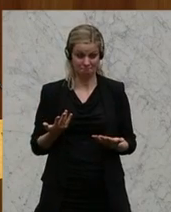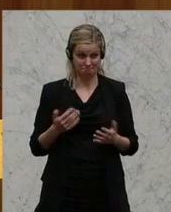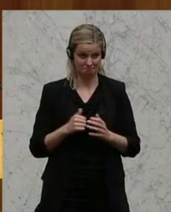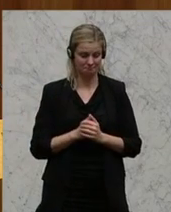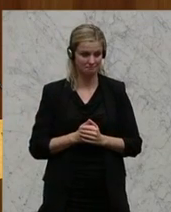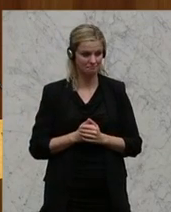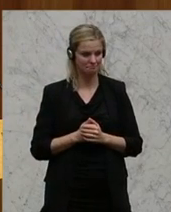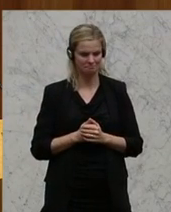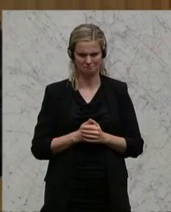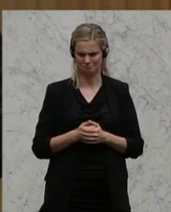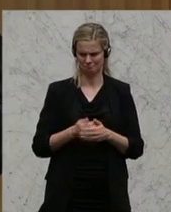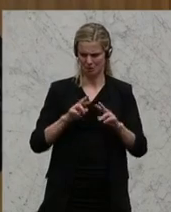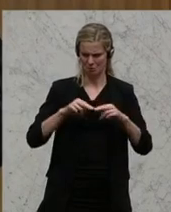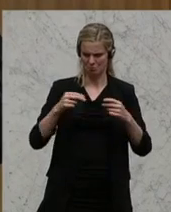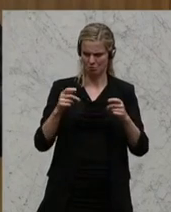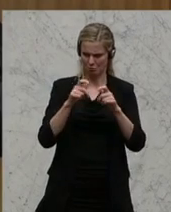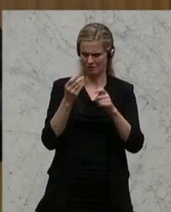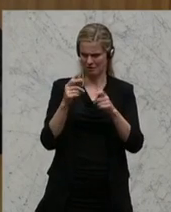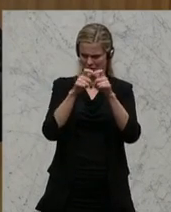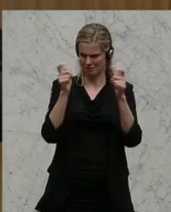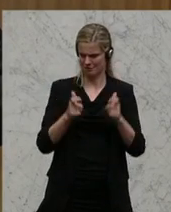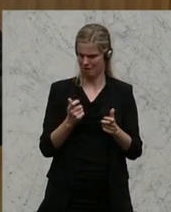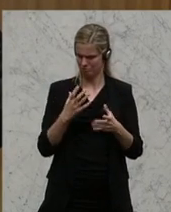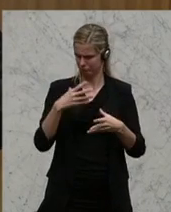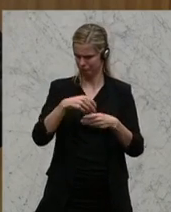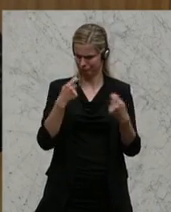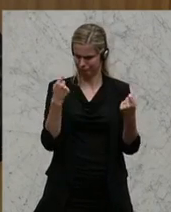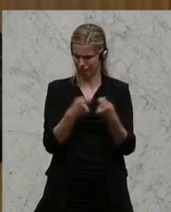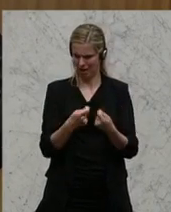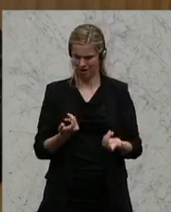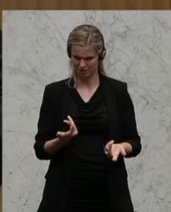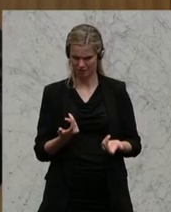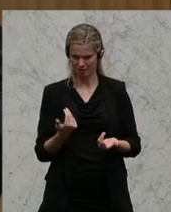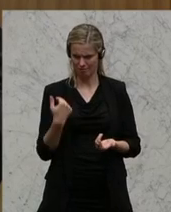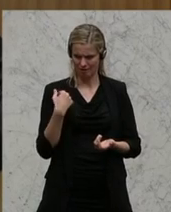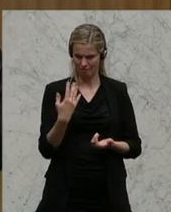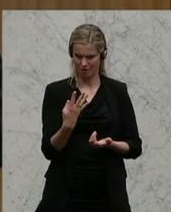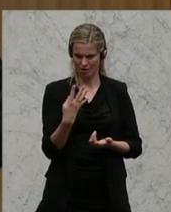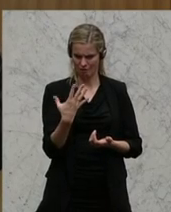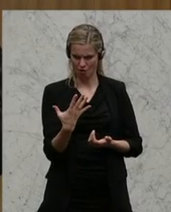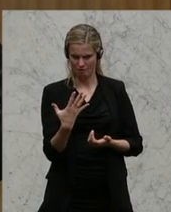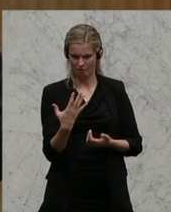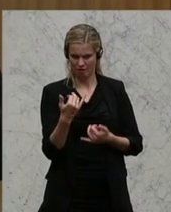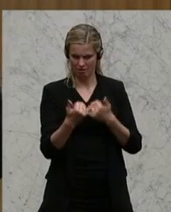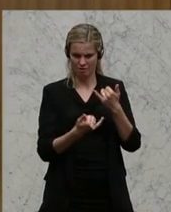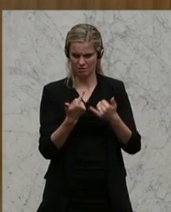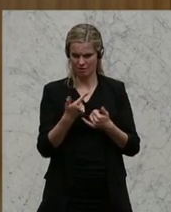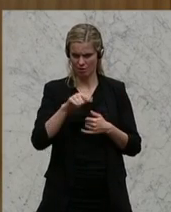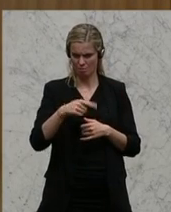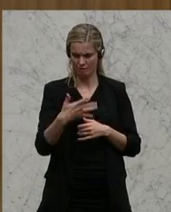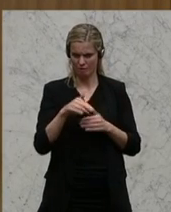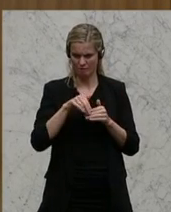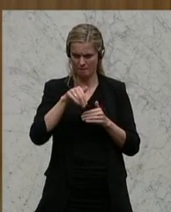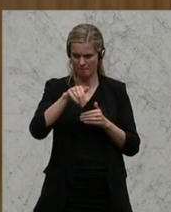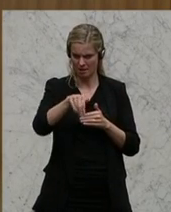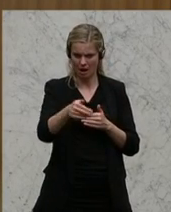Jedenfalls, beim Bundesfinanzrahmen hat es genau dazu gepasst, weil da haben wir ja auf die vier, fünf Jahre die zweieinhalb Milliarden eingestellt. Im